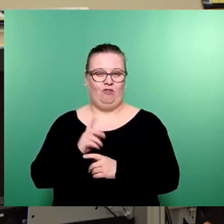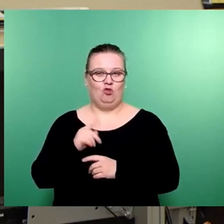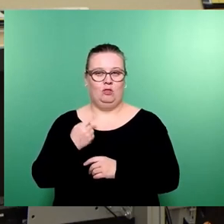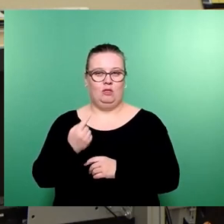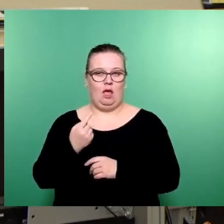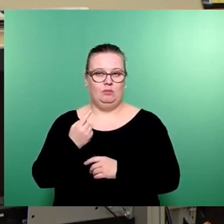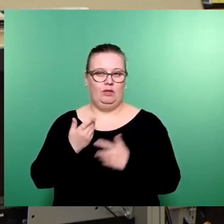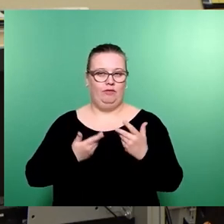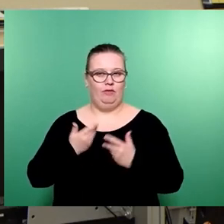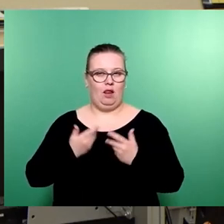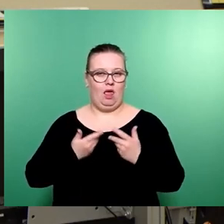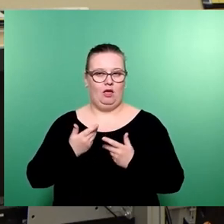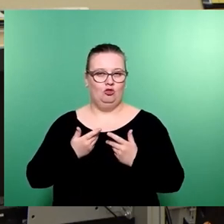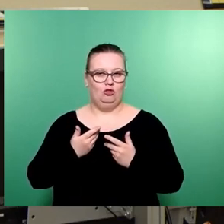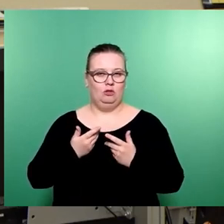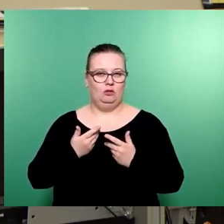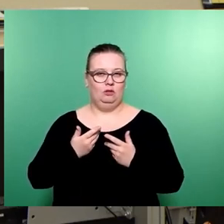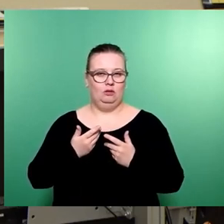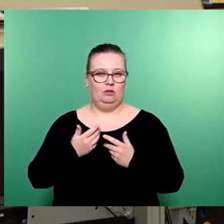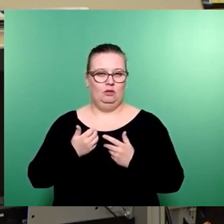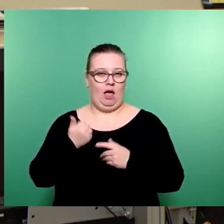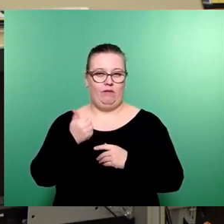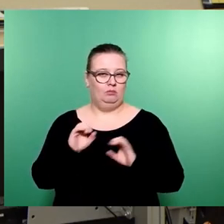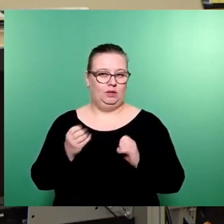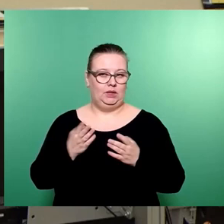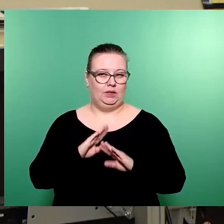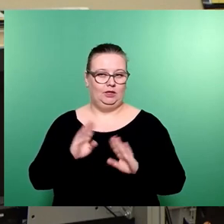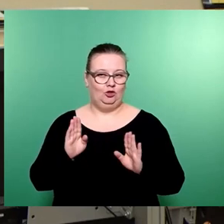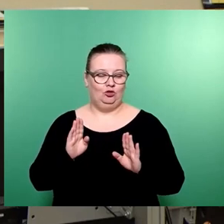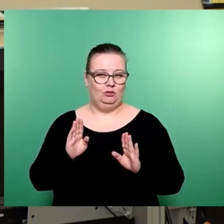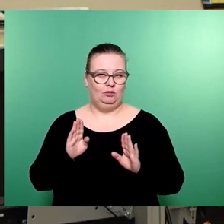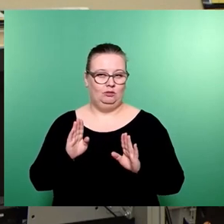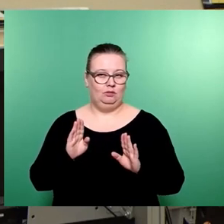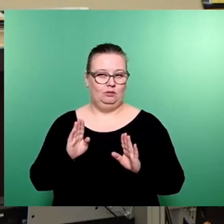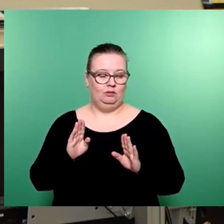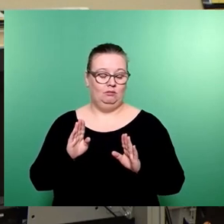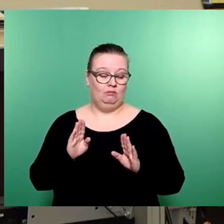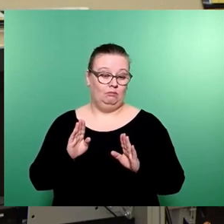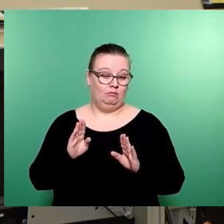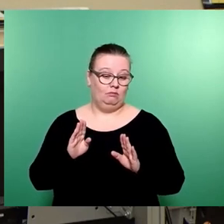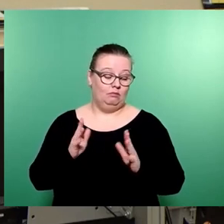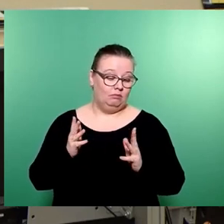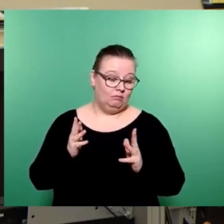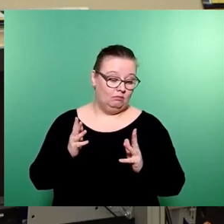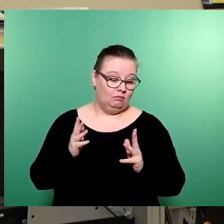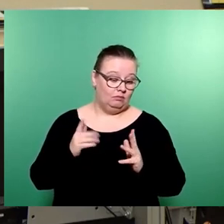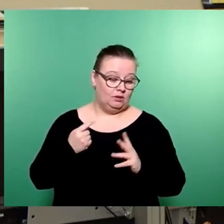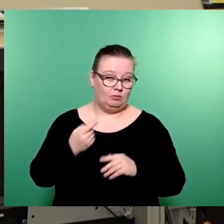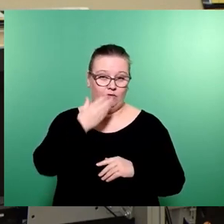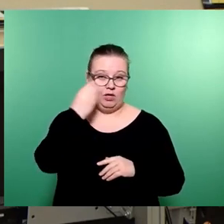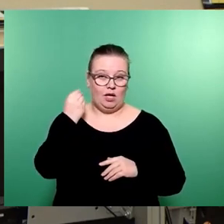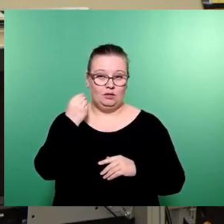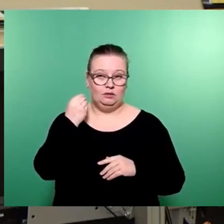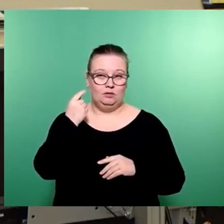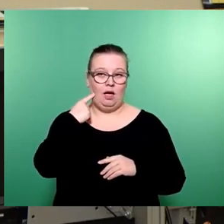wahrscheinlich ein was nicht passiert, dass Sie das meiner Meinung nach zumindest versäumt haben, einen Ordnungsruf zu